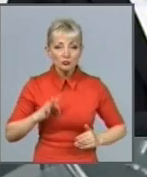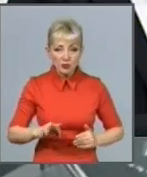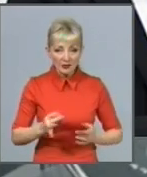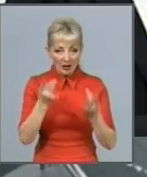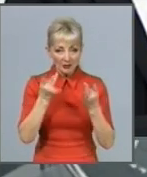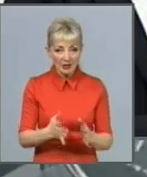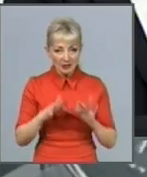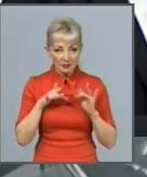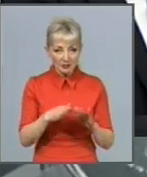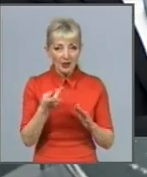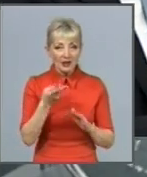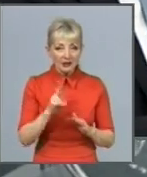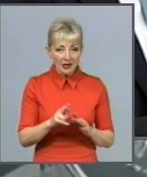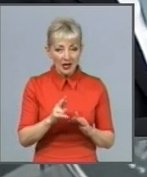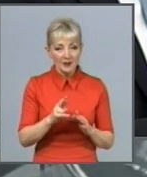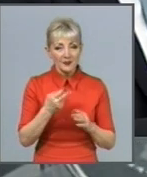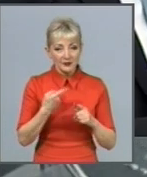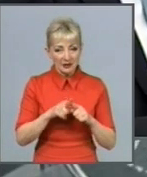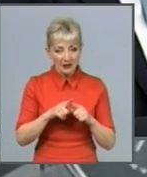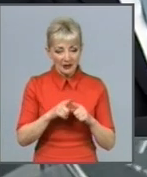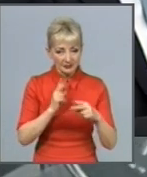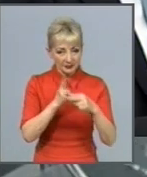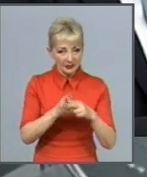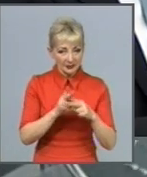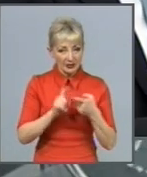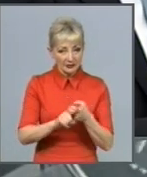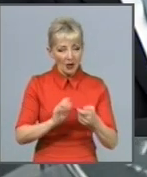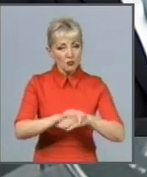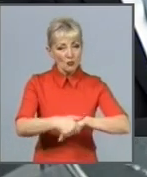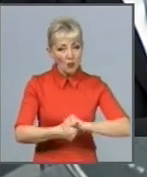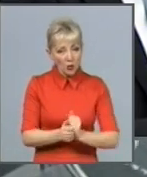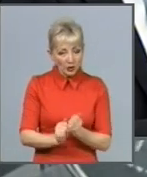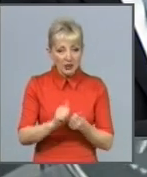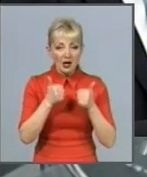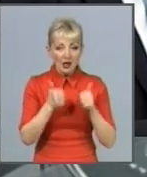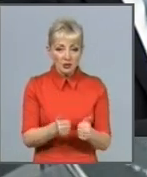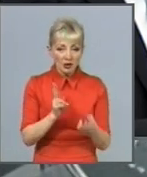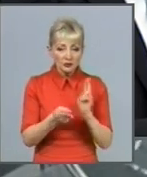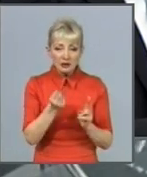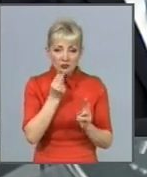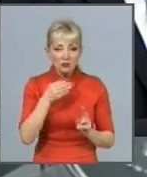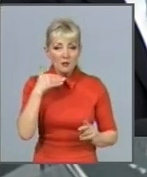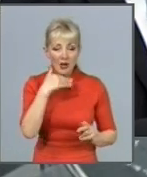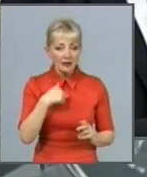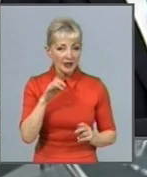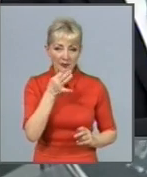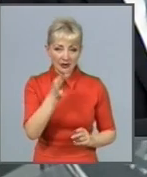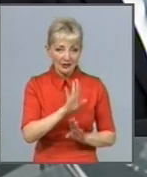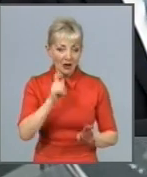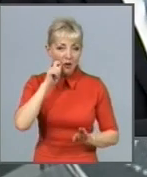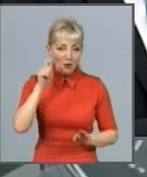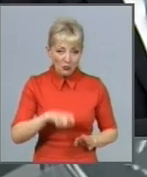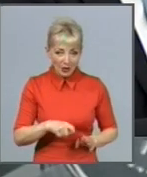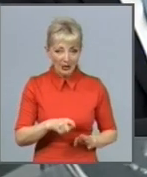застереження інфекції. Мийте руки, добре готуйте їжу, м'ясо. Я би не назвав Україну країною зі слабкими